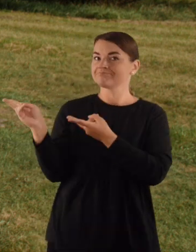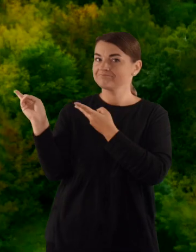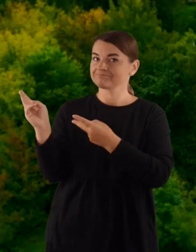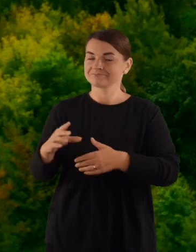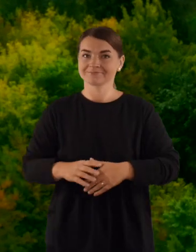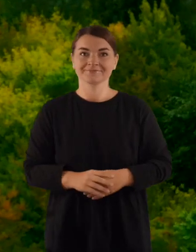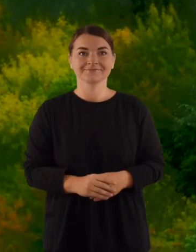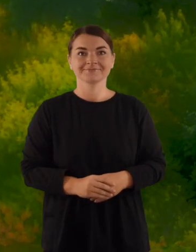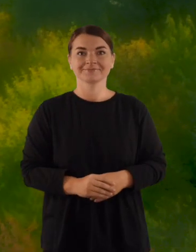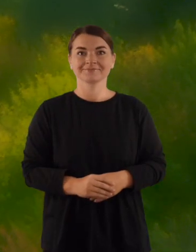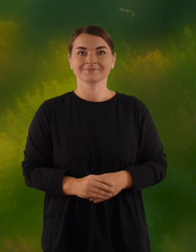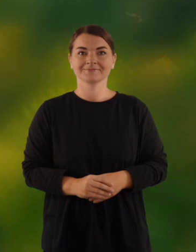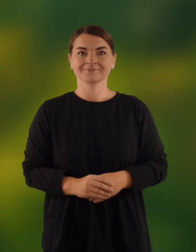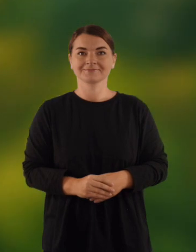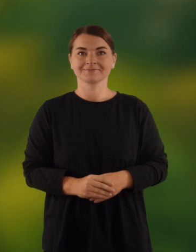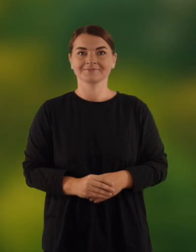ekranus.